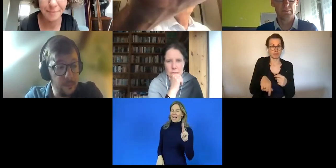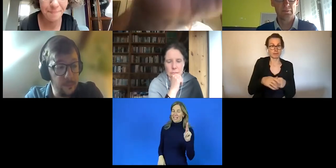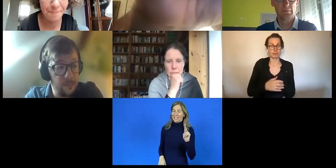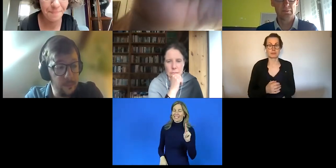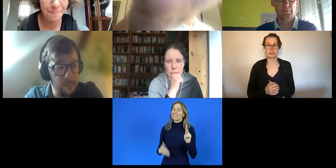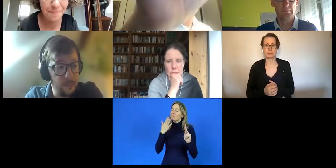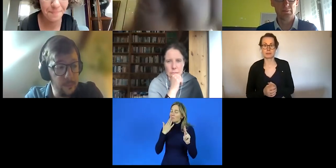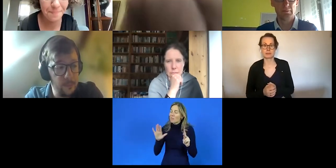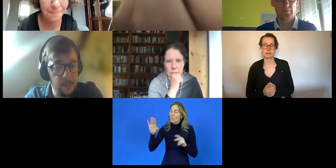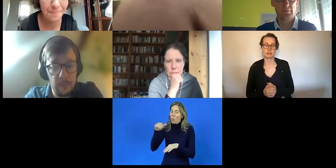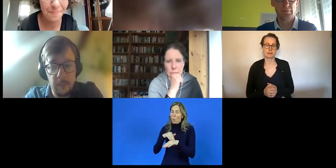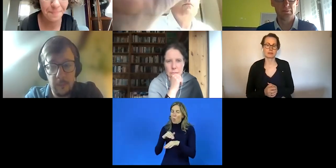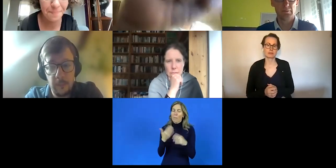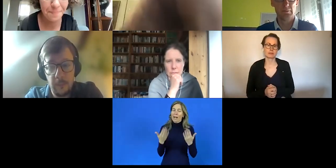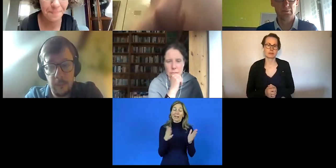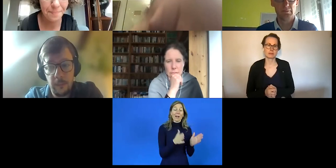bitte.